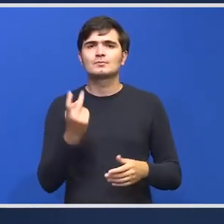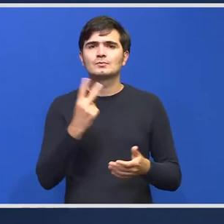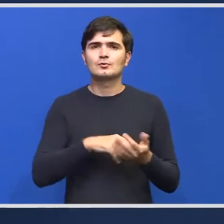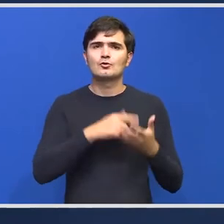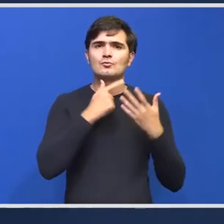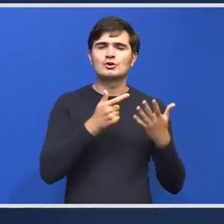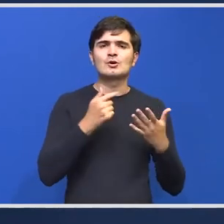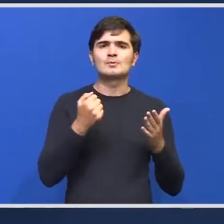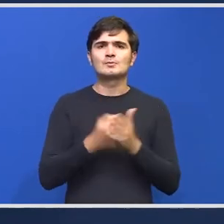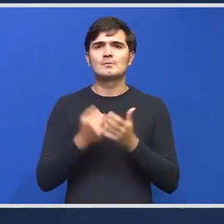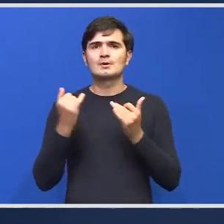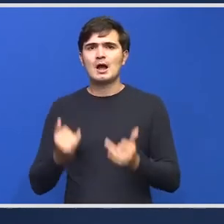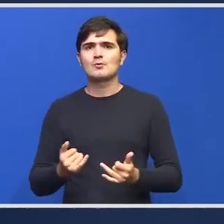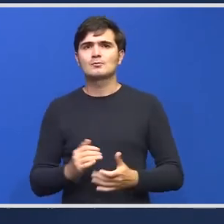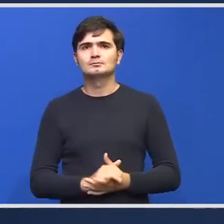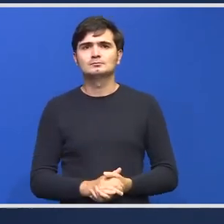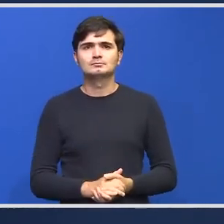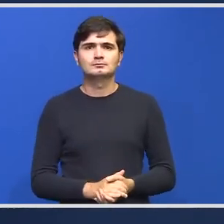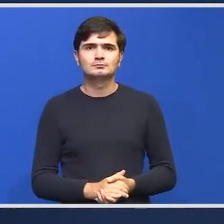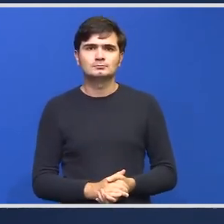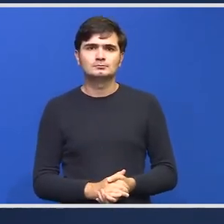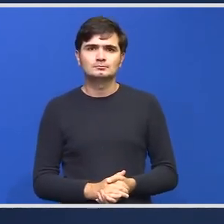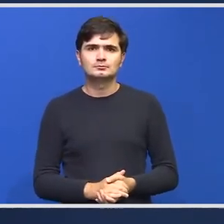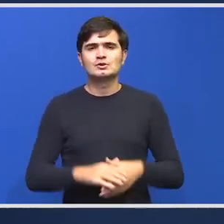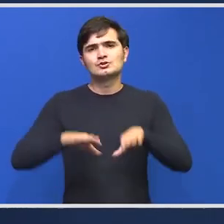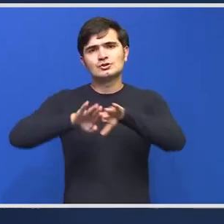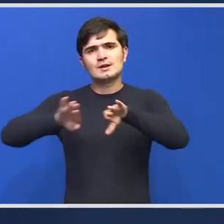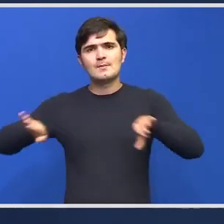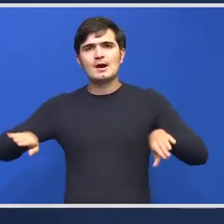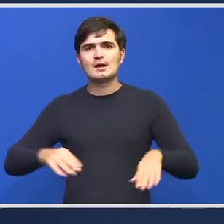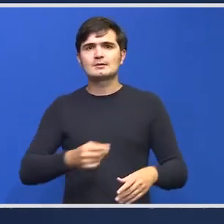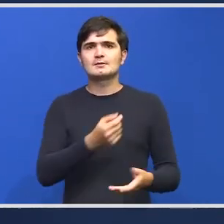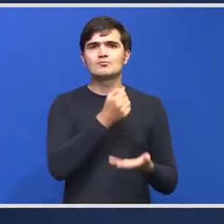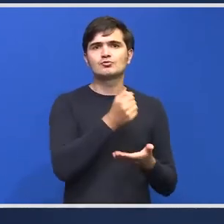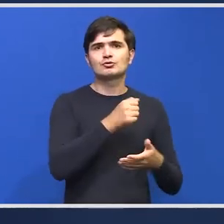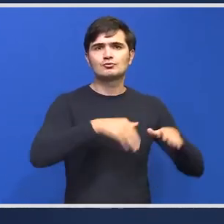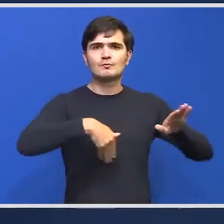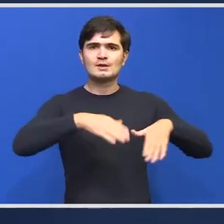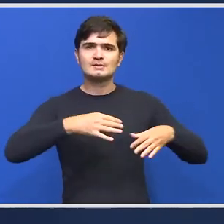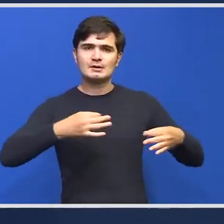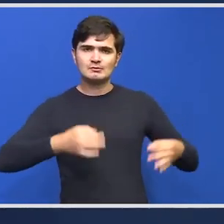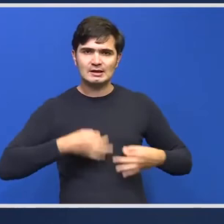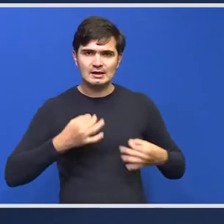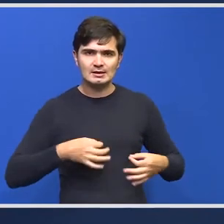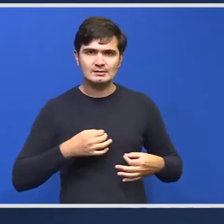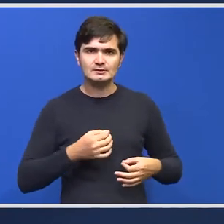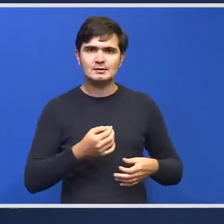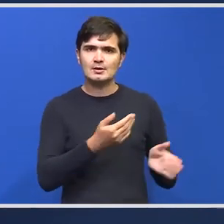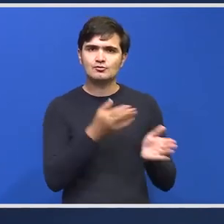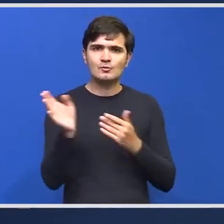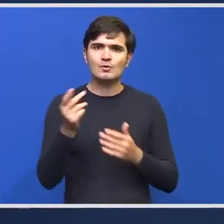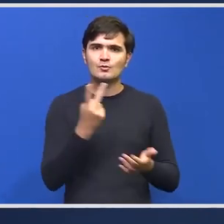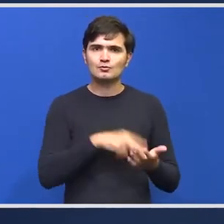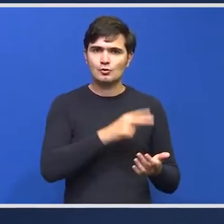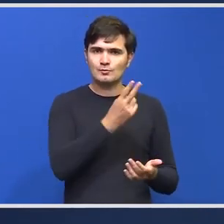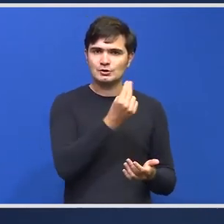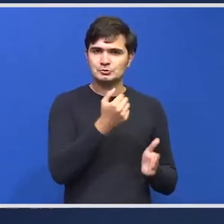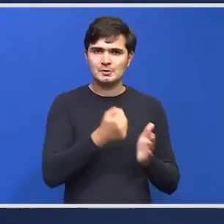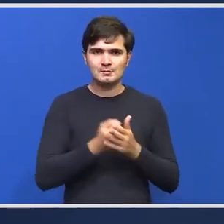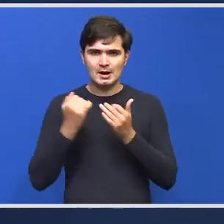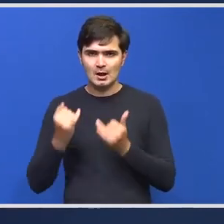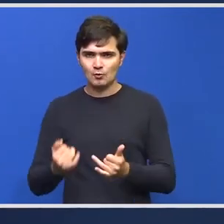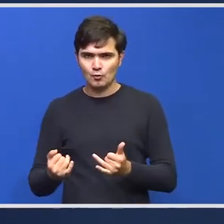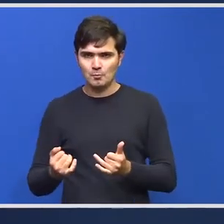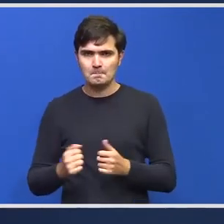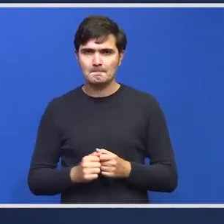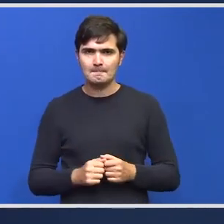și până astăzi separat din bugetul Ministerului Sănătății din 2015 și până în acest